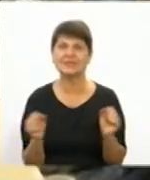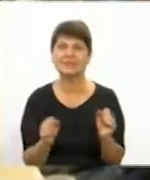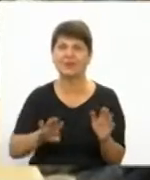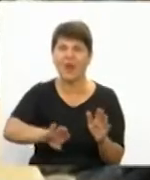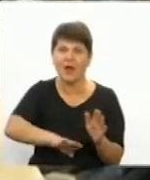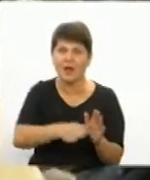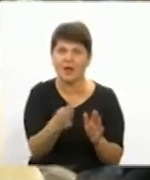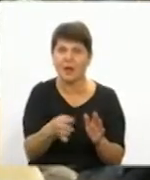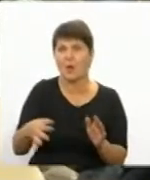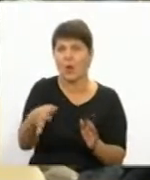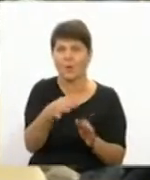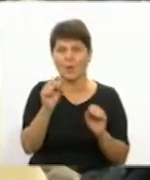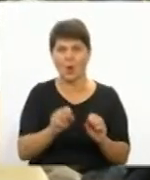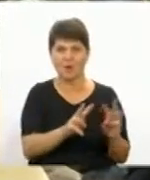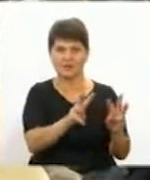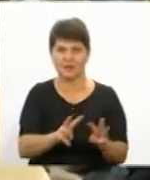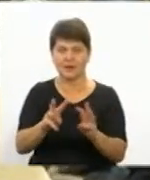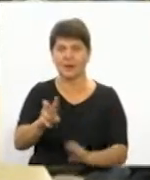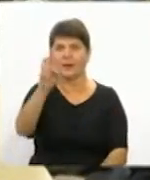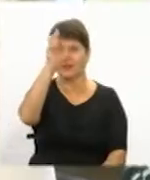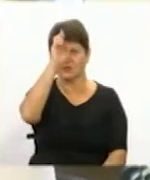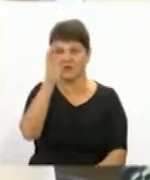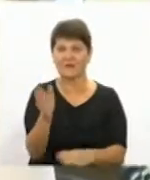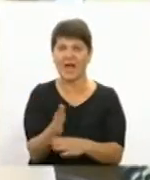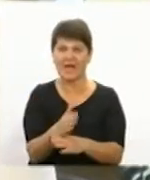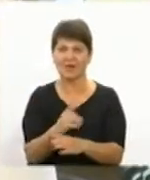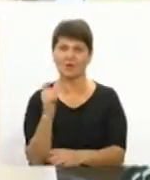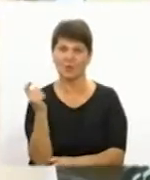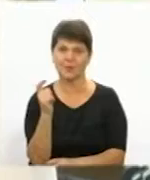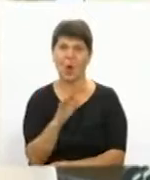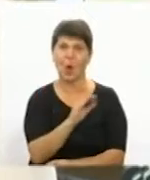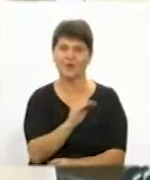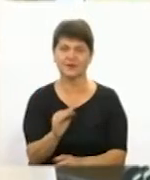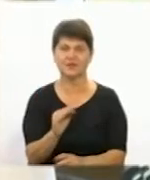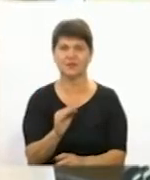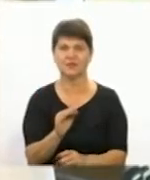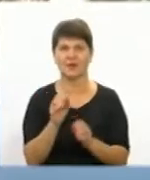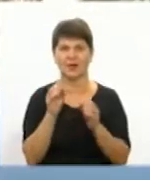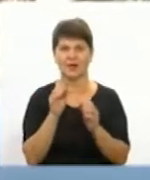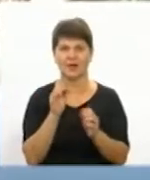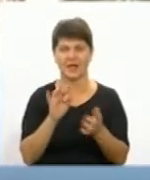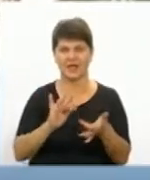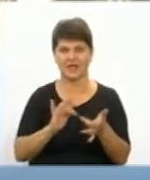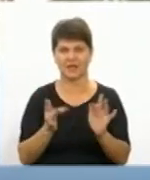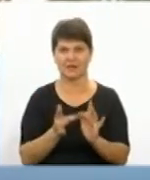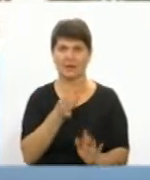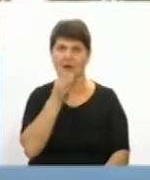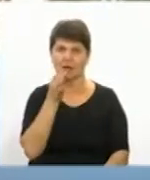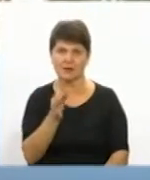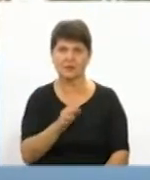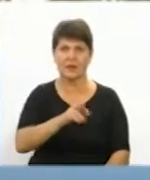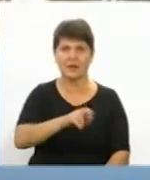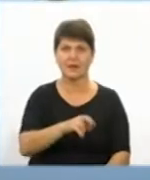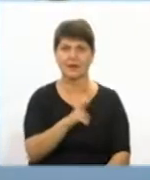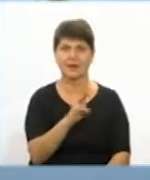на водоймах області можна на сайтах Державного агентства рибного господарства та на офіційній сторінці в соцмережах, каже Якименко. Віталій Бондарєв,